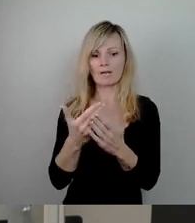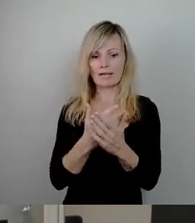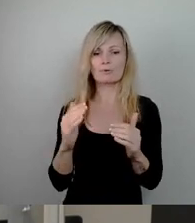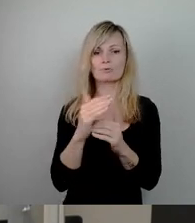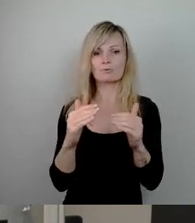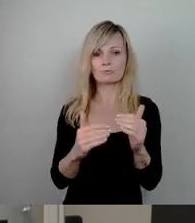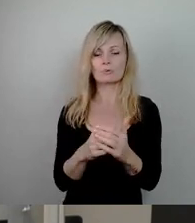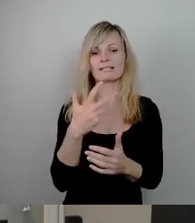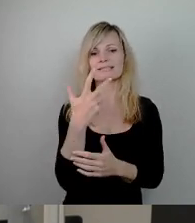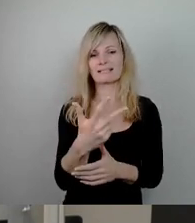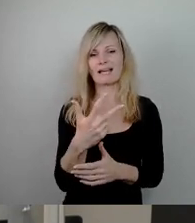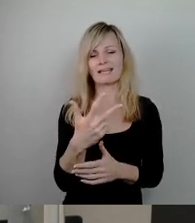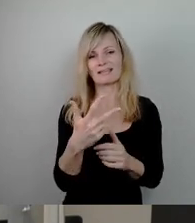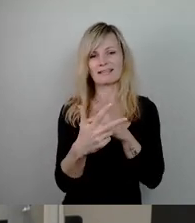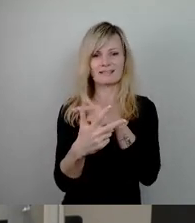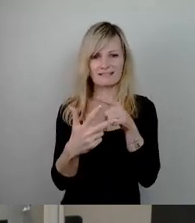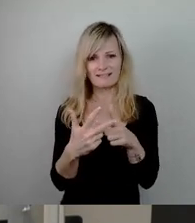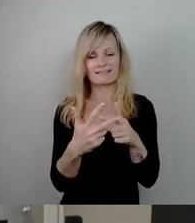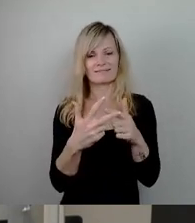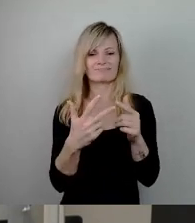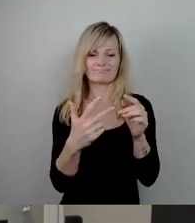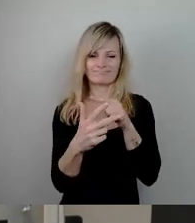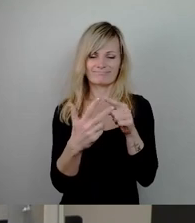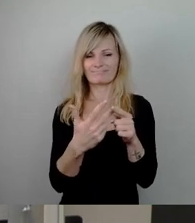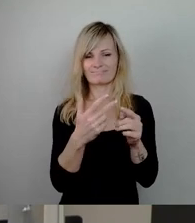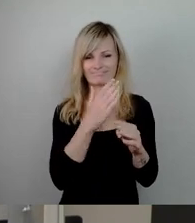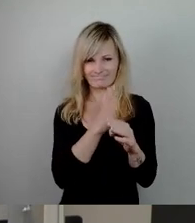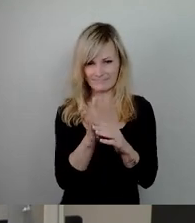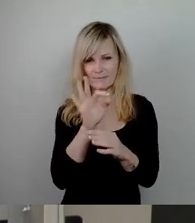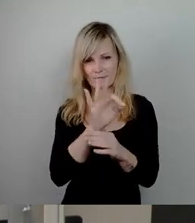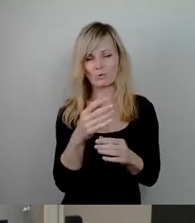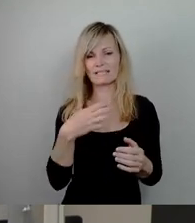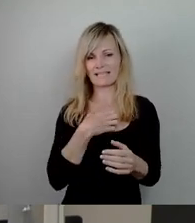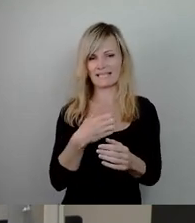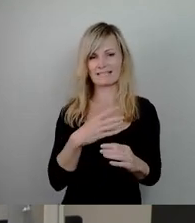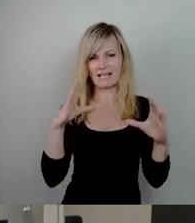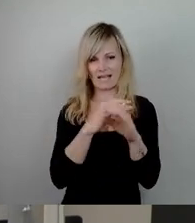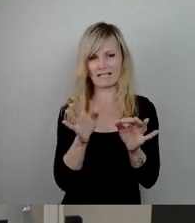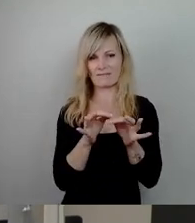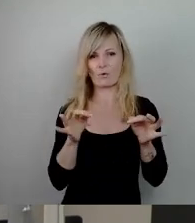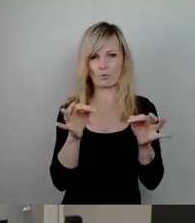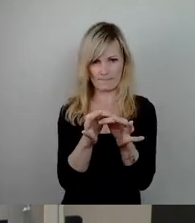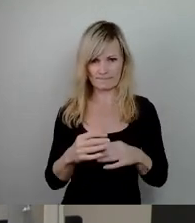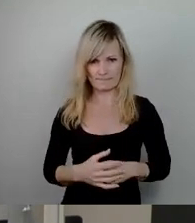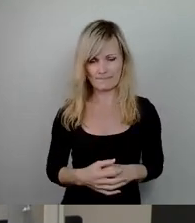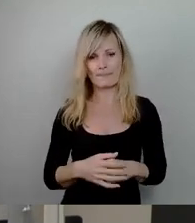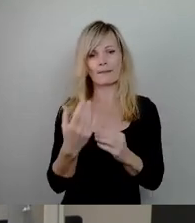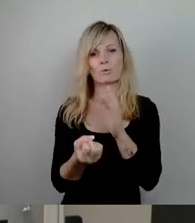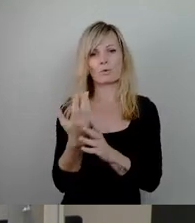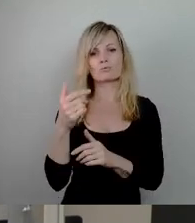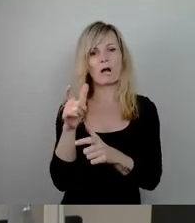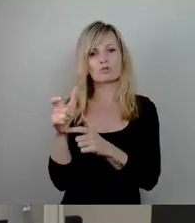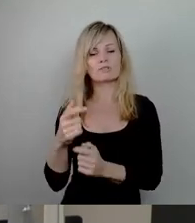für ein Dresdner Nachtforum. In der Erarbeitung des Konzeptes sind die in der Anhörung im Kulturausschuss gesammelten Erfahrungen von